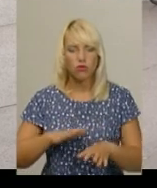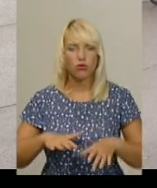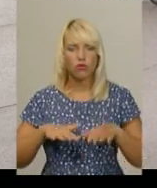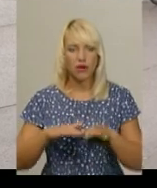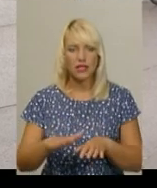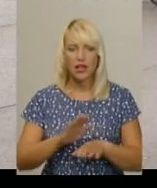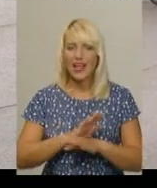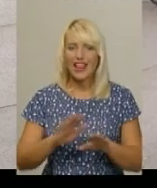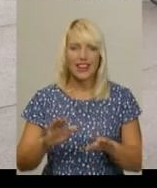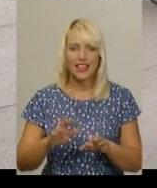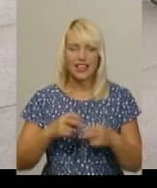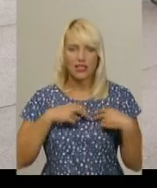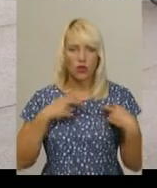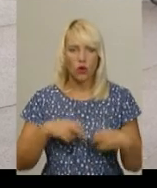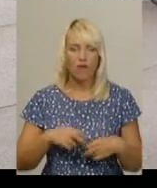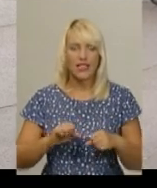пригальмовувати.